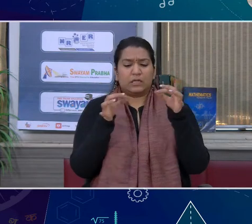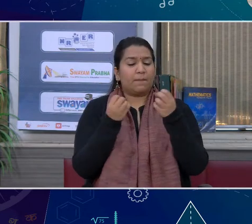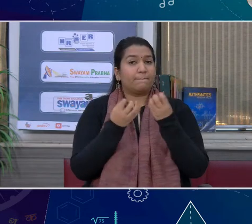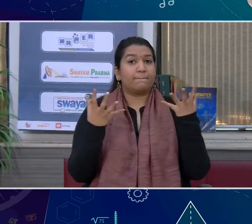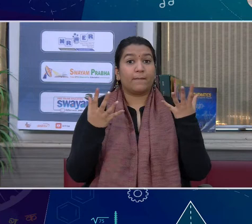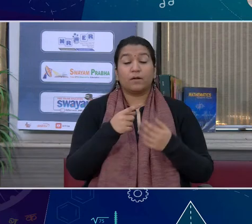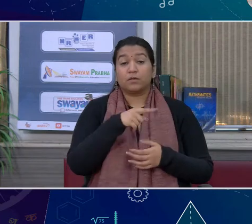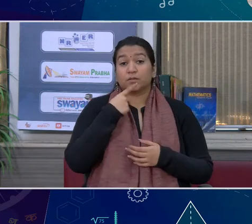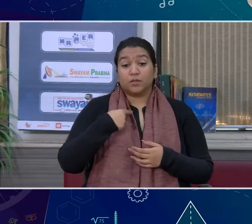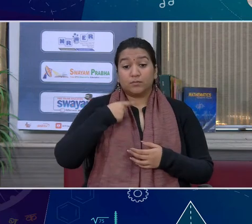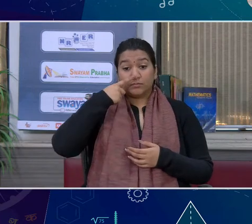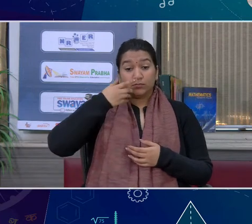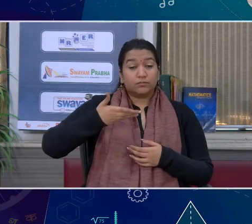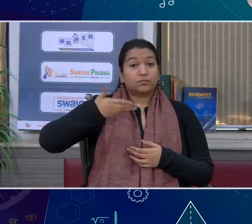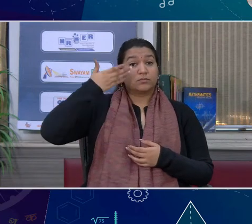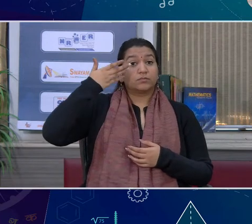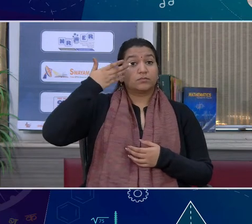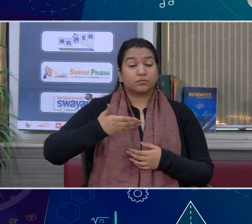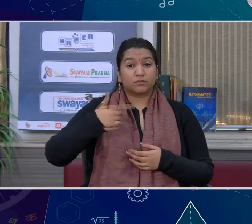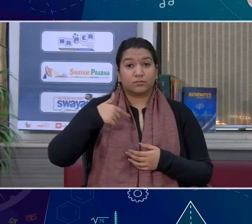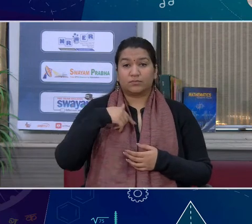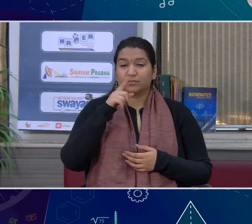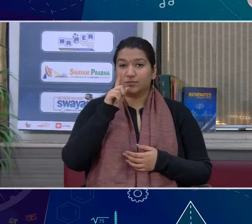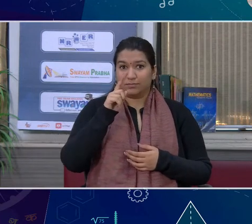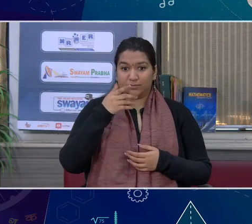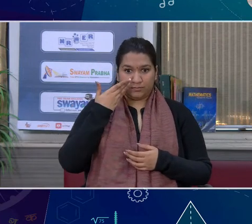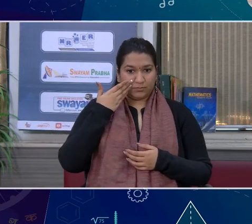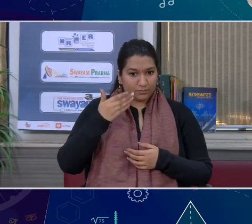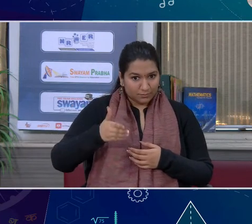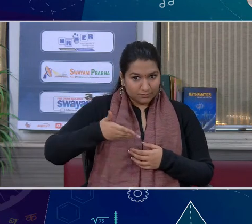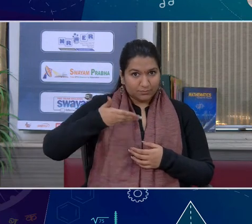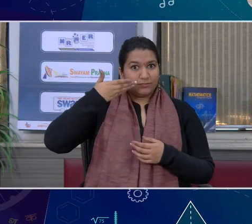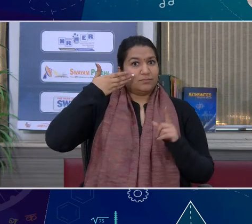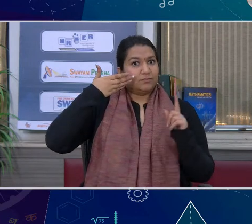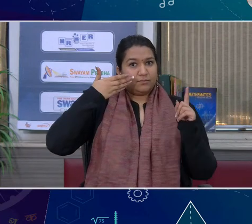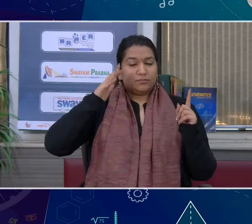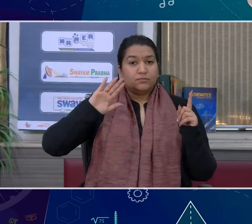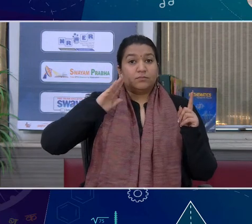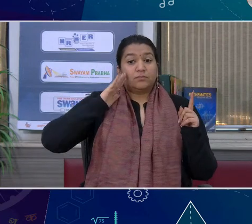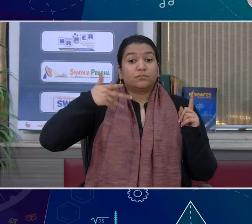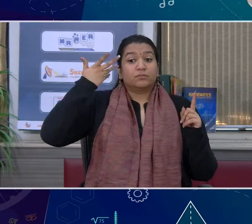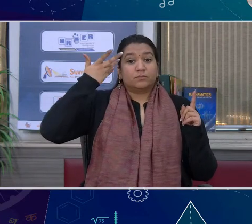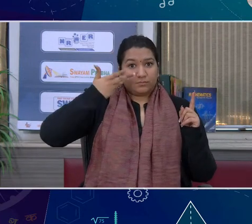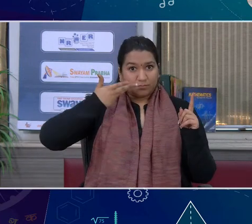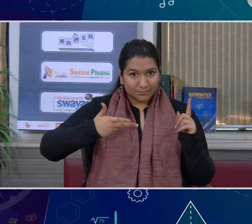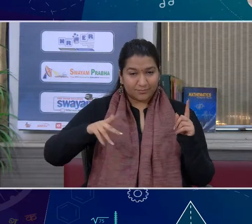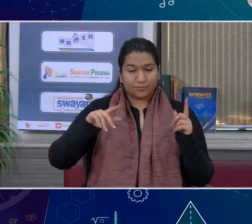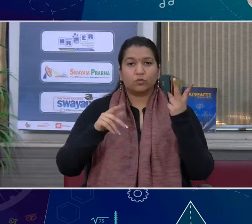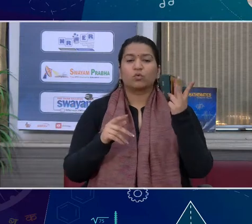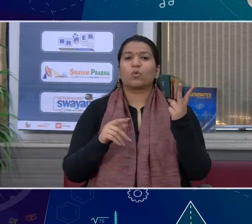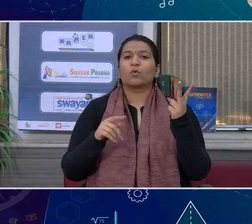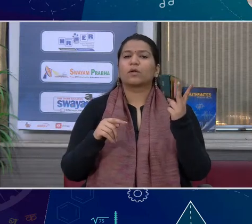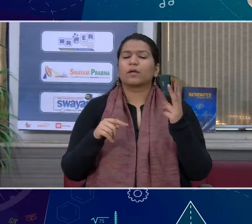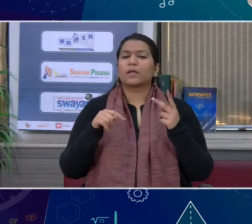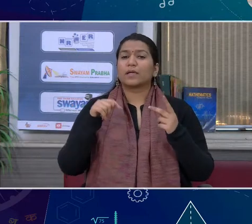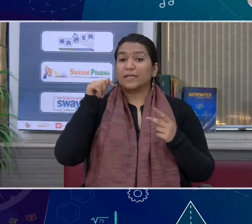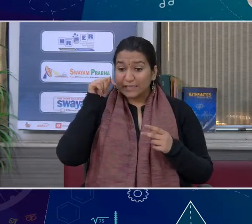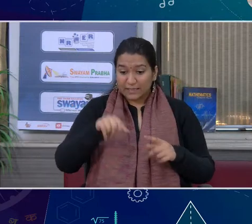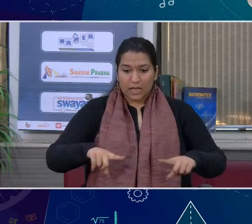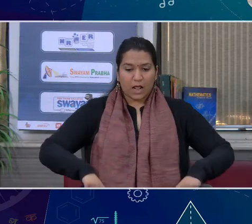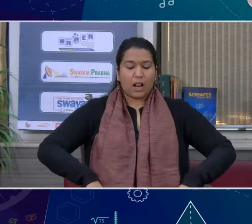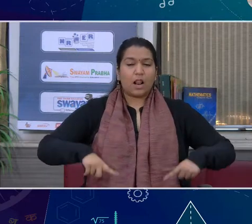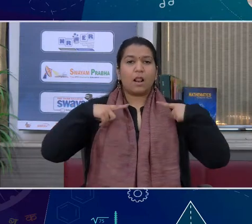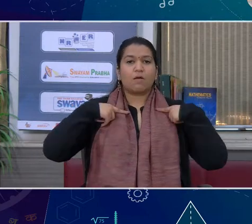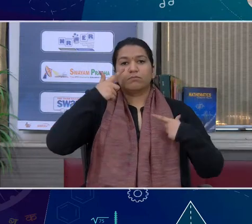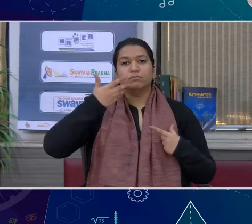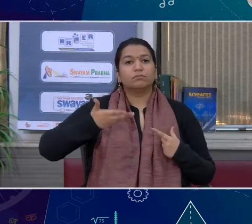कवी अपनी सांसों का दो तारा कर रहा है, एक तार जब वो सांस अंदर ले रहा है, और एक तार जब वो सांस बाहर छोड़ रहा है, तो अपनी इस जीवन की